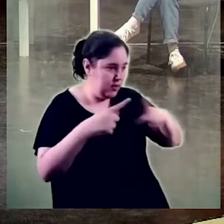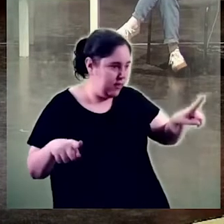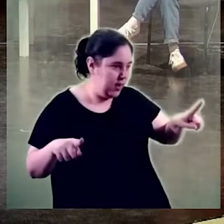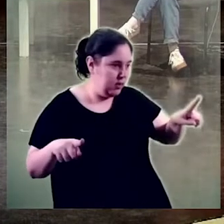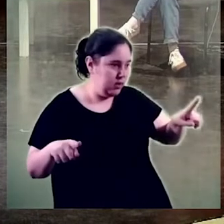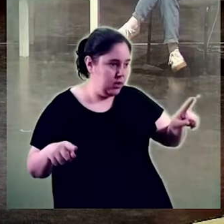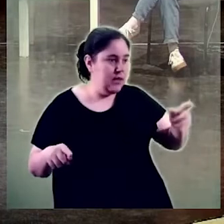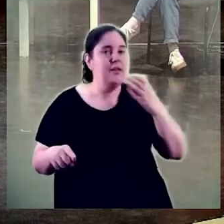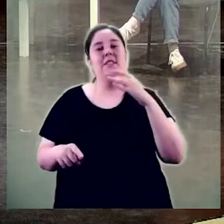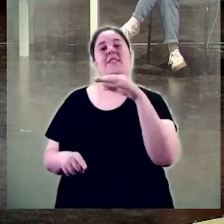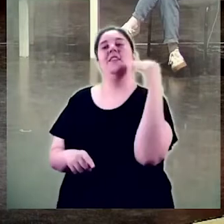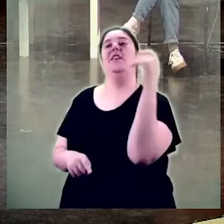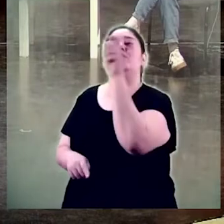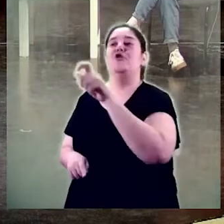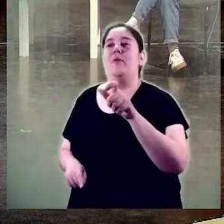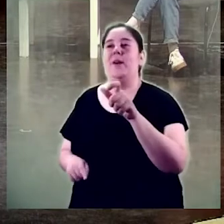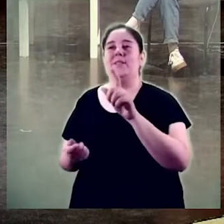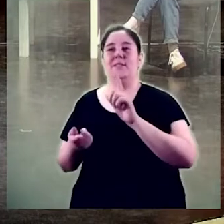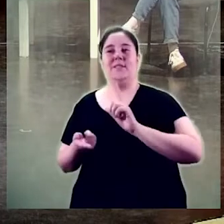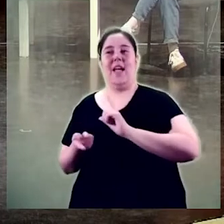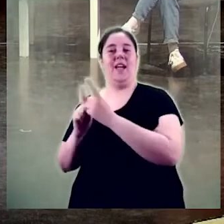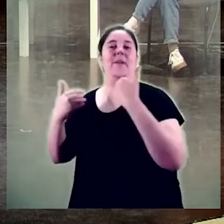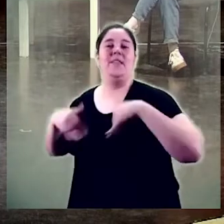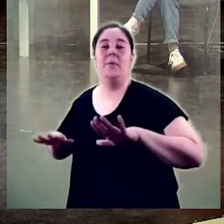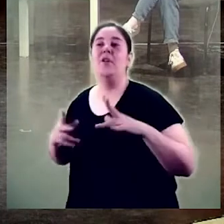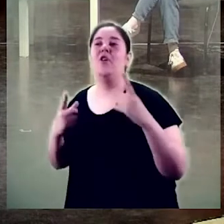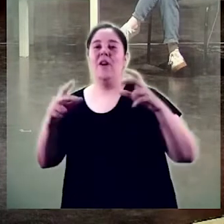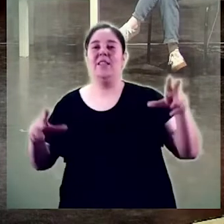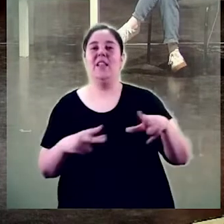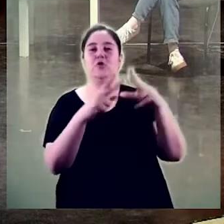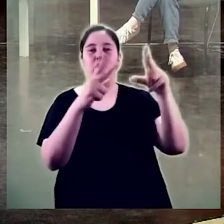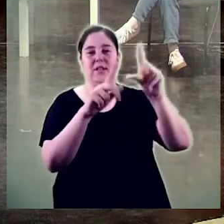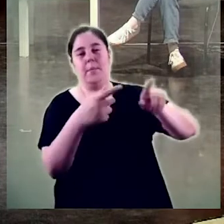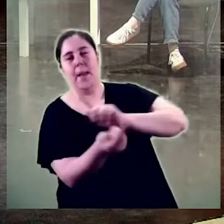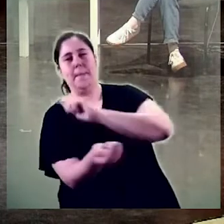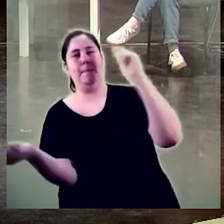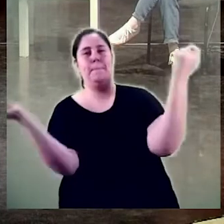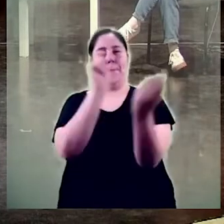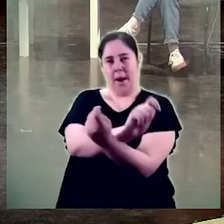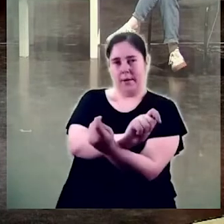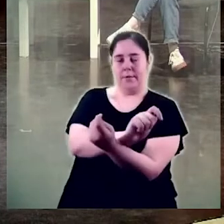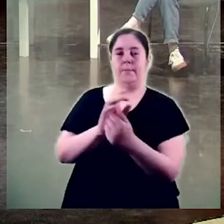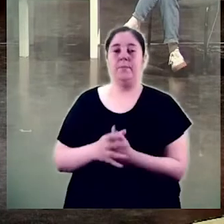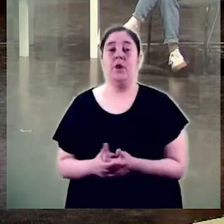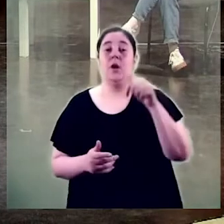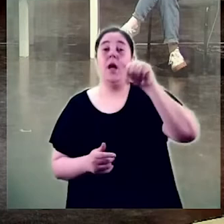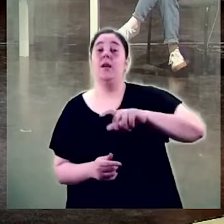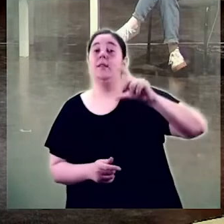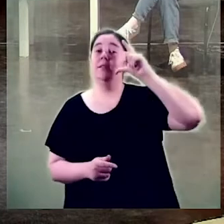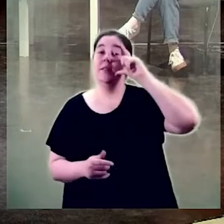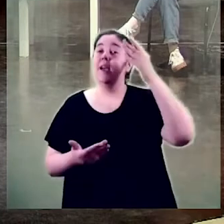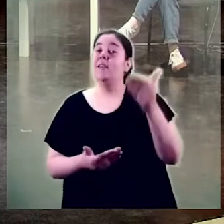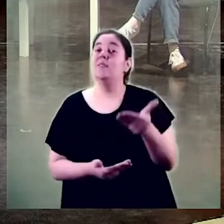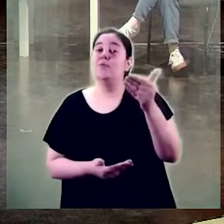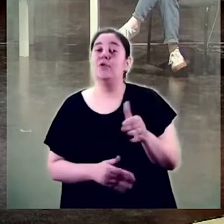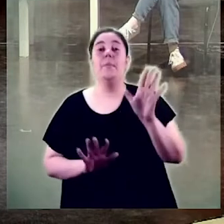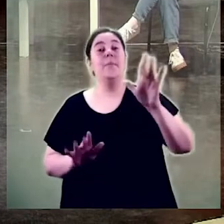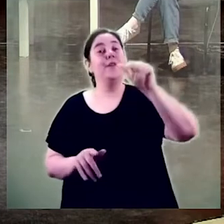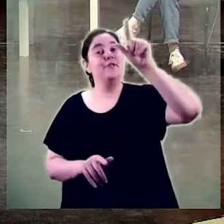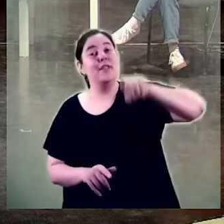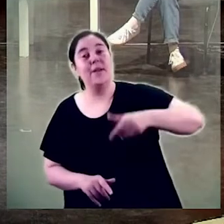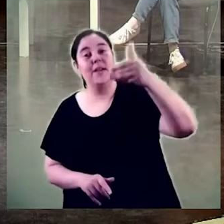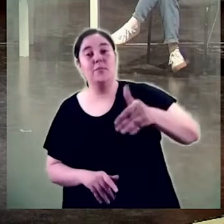són i la gent jove ja veu canviat però a més a més hem de canviar la societat hem de canviar-la tot jo diria que és important per aquest dia